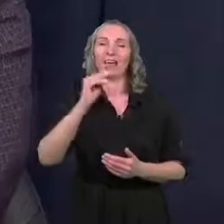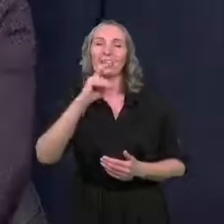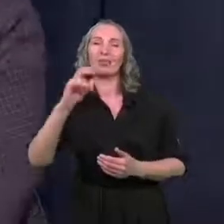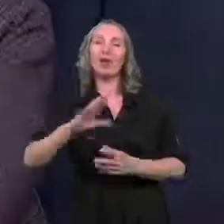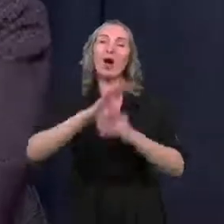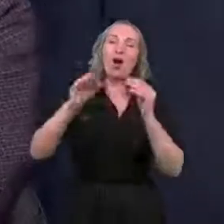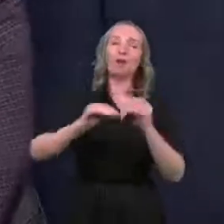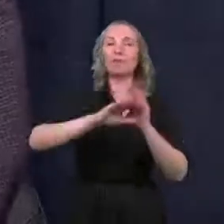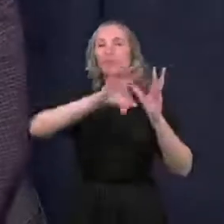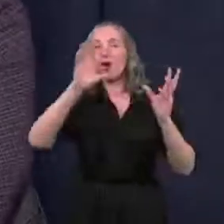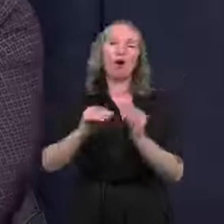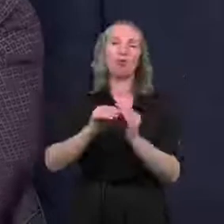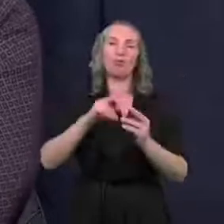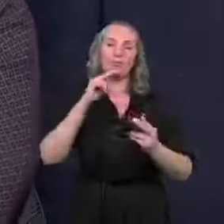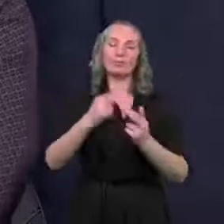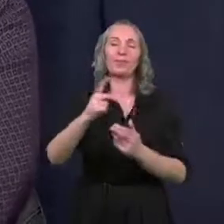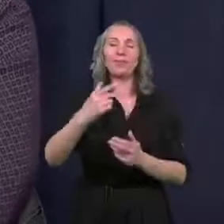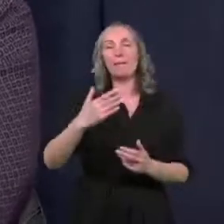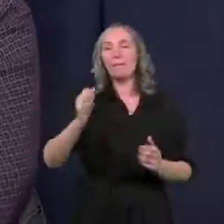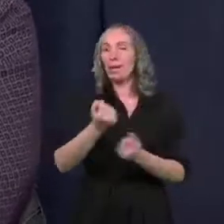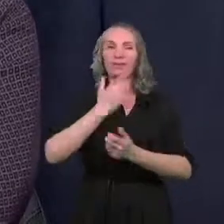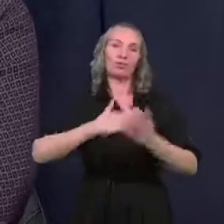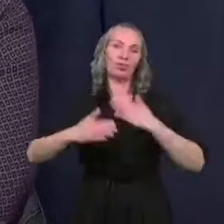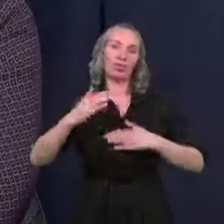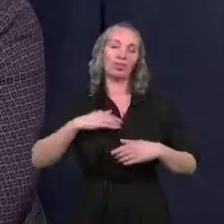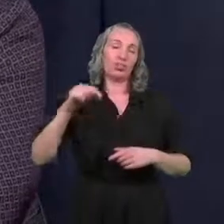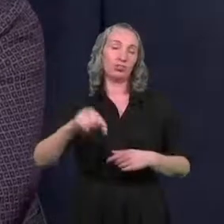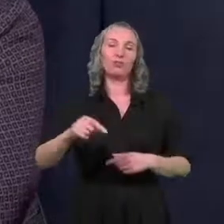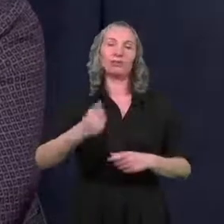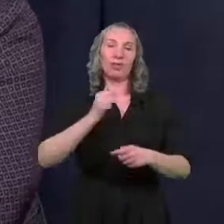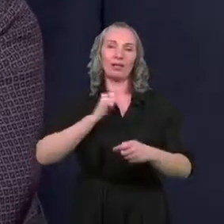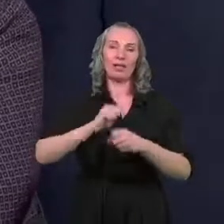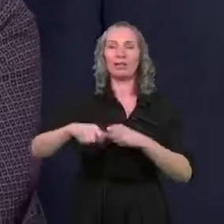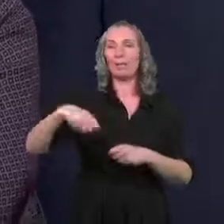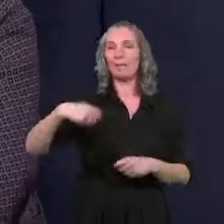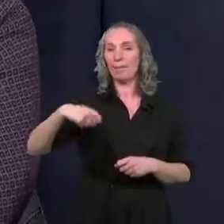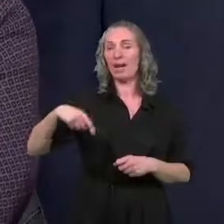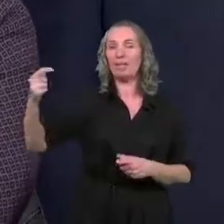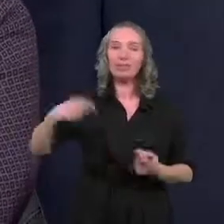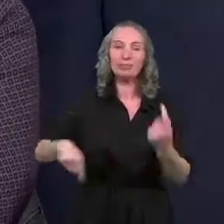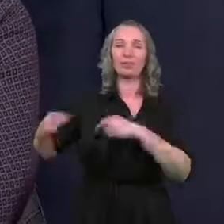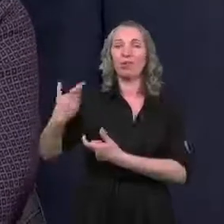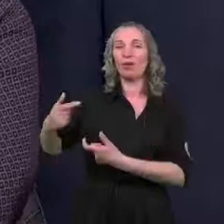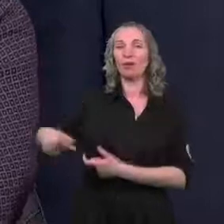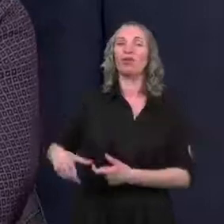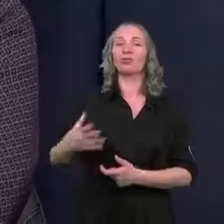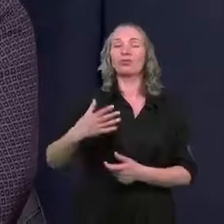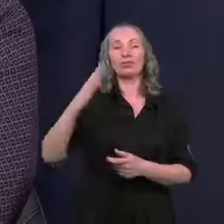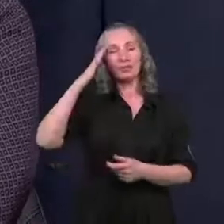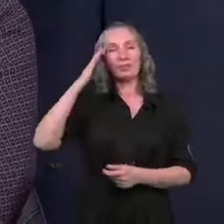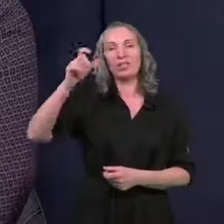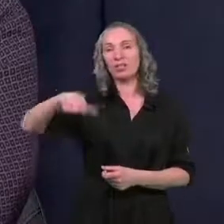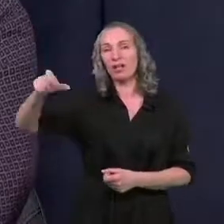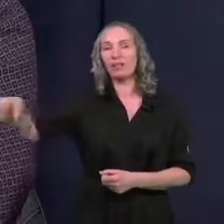podsumowanie, ale bardzo się cieszę, że naprawdę się tutaj z Państwem, prezydentami mogliśmy z mieszkańcami